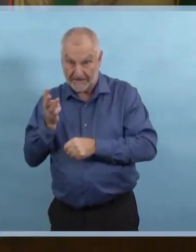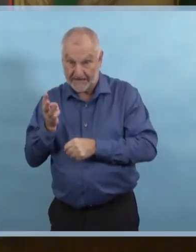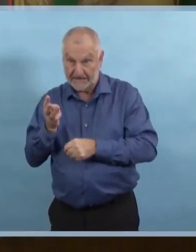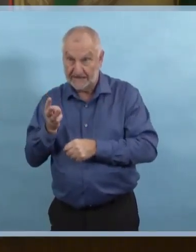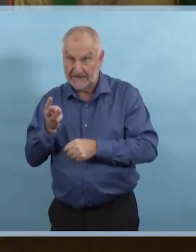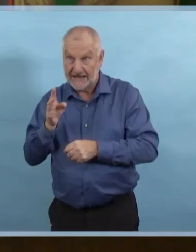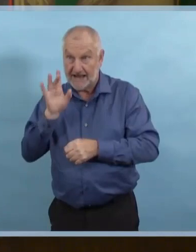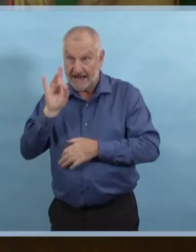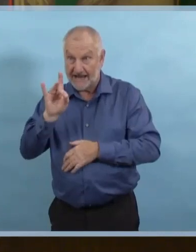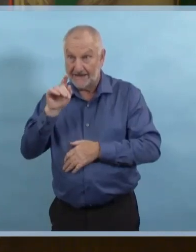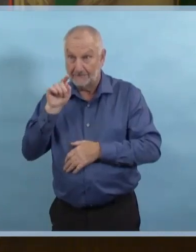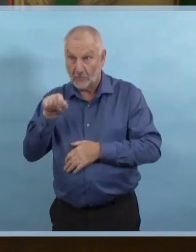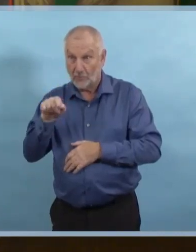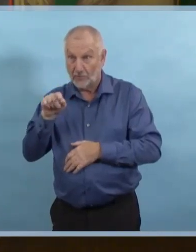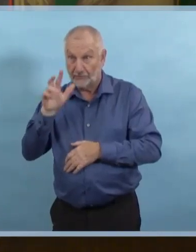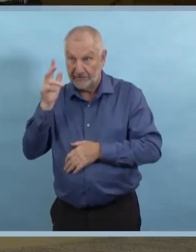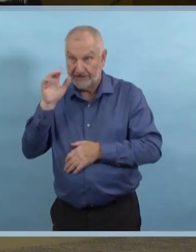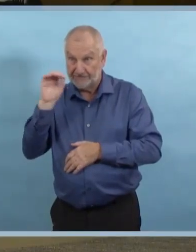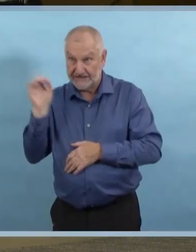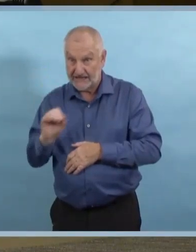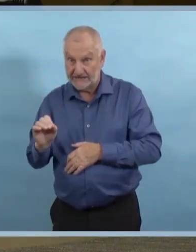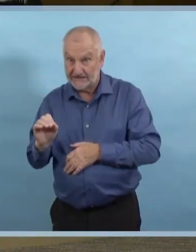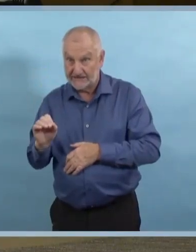Du Winnipeg Sun, Scotch.